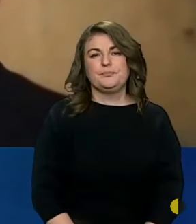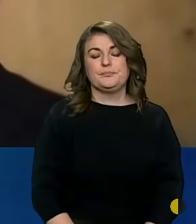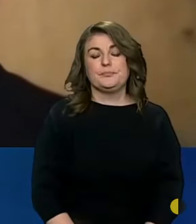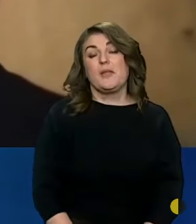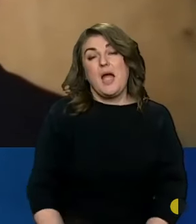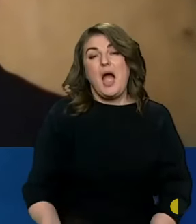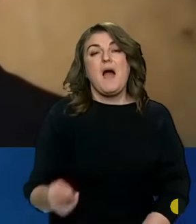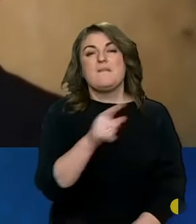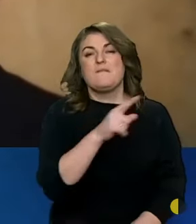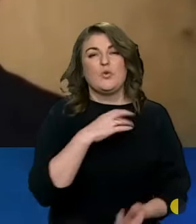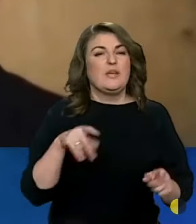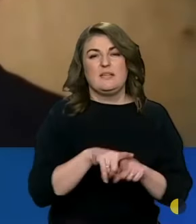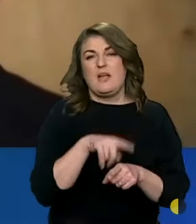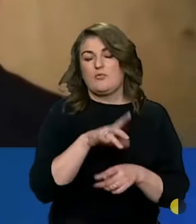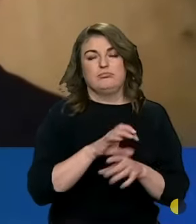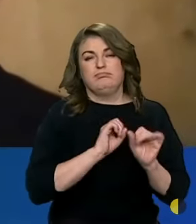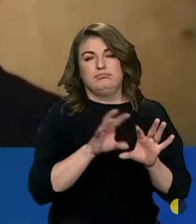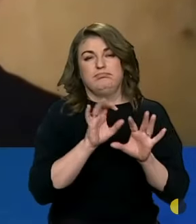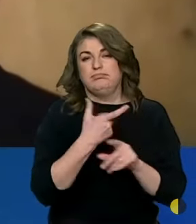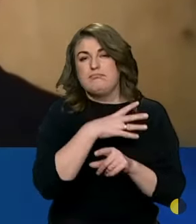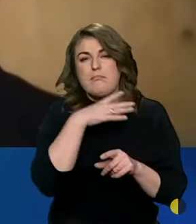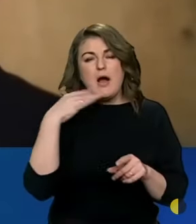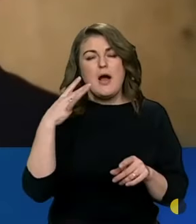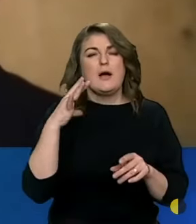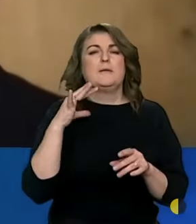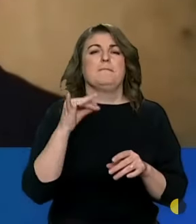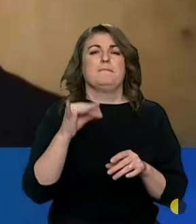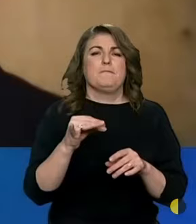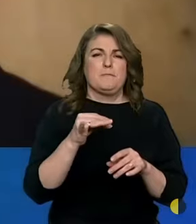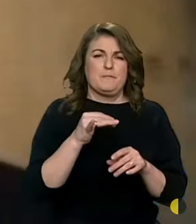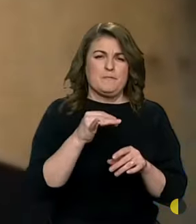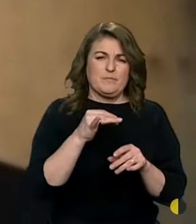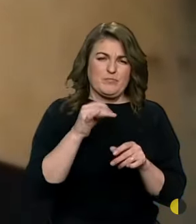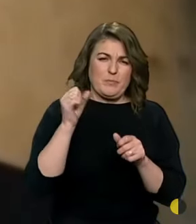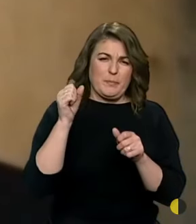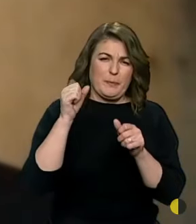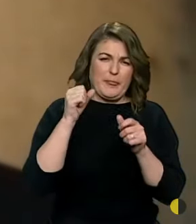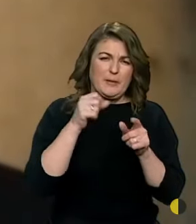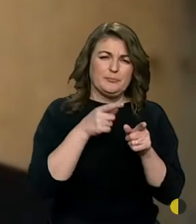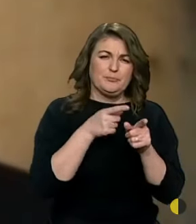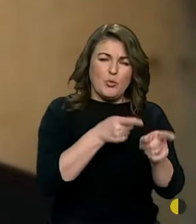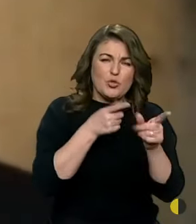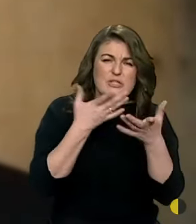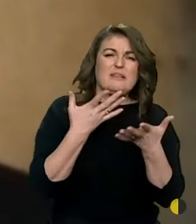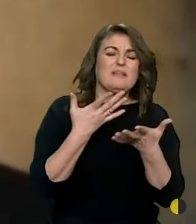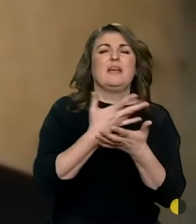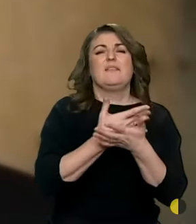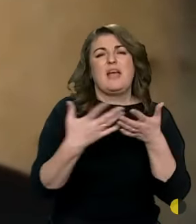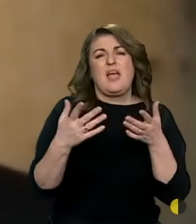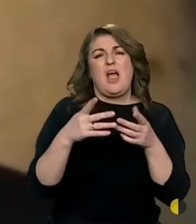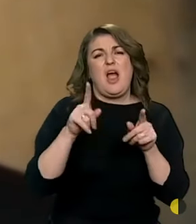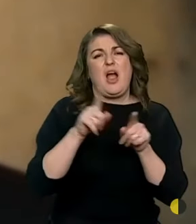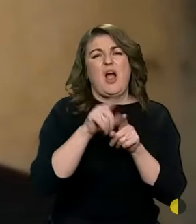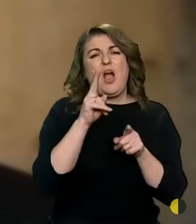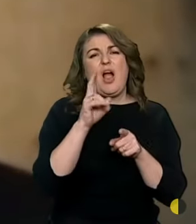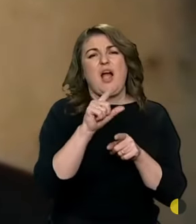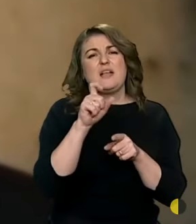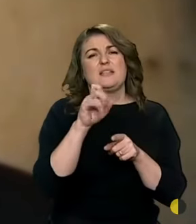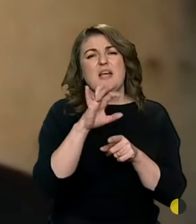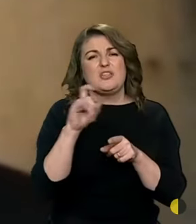Ну, вони і так тут нагнали багато і мотострілків, десантно-штурмових підрозділів, і так званих казачих